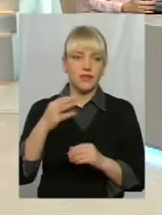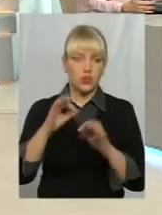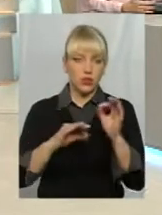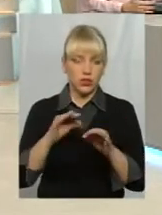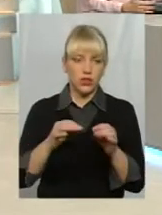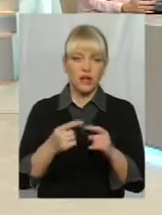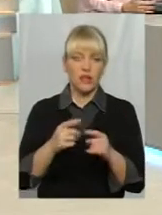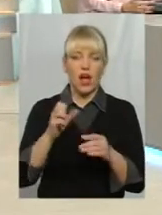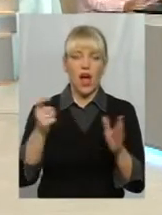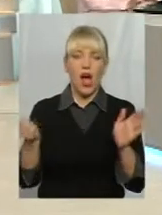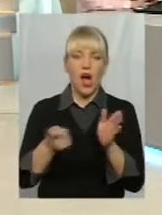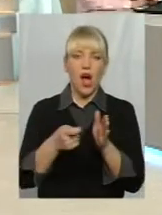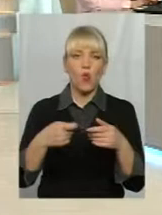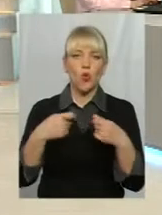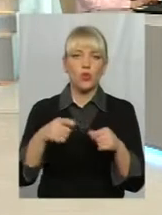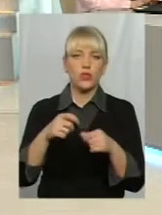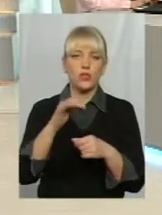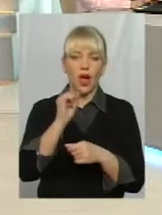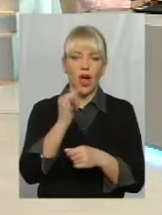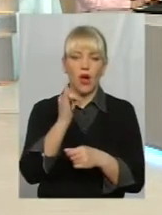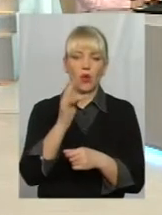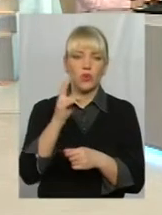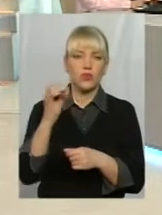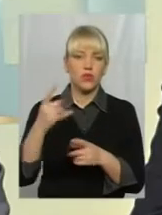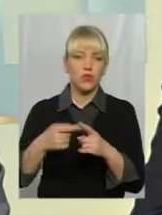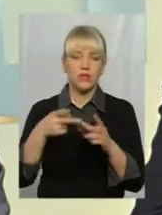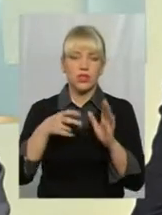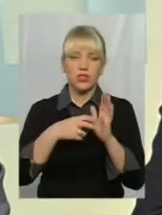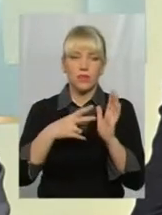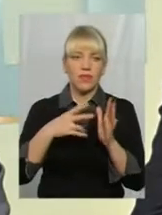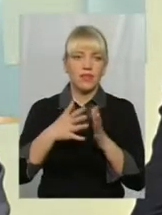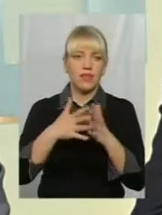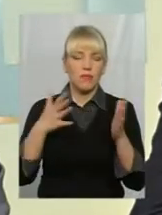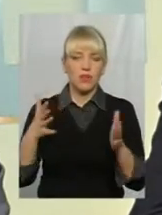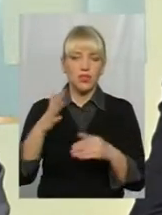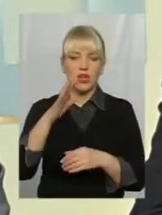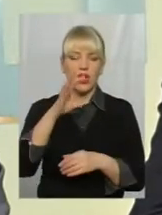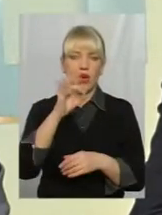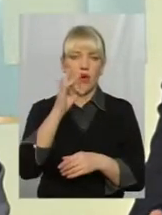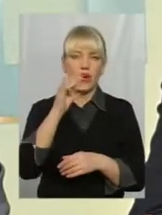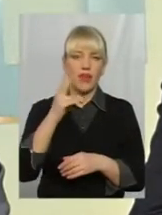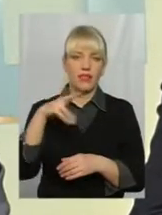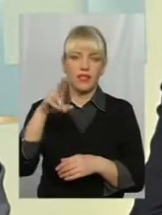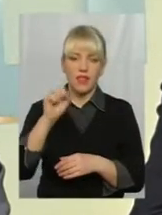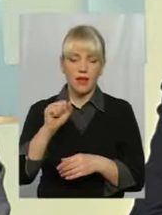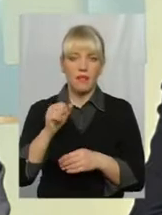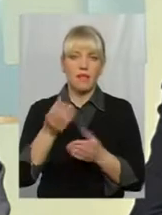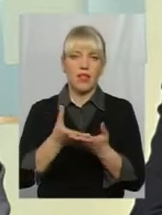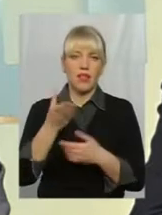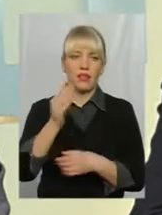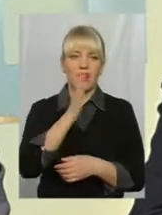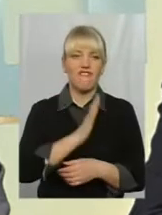2018, взагалі просто фурор. Найбільша вредна плата в